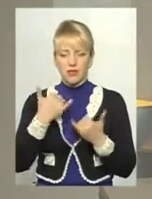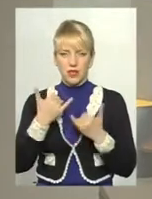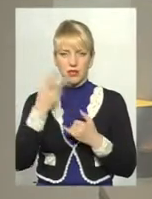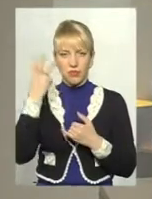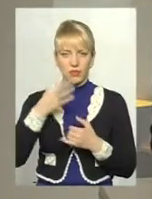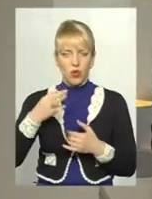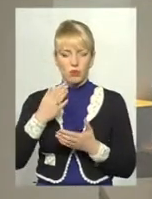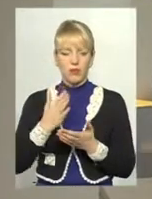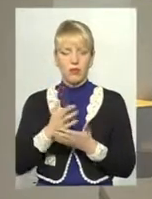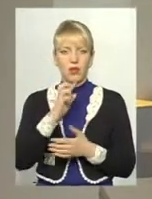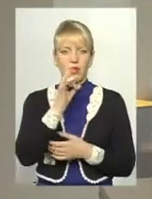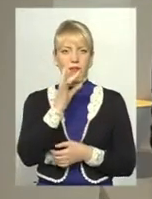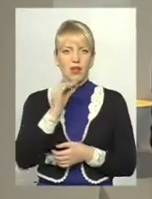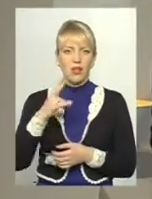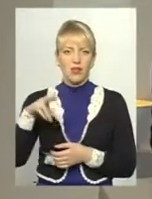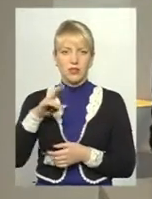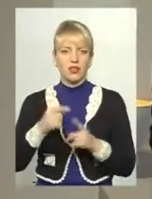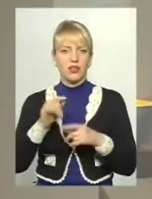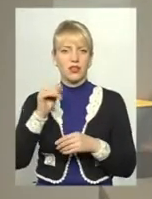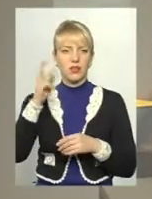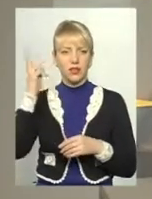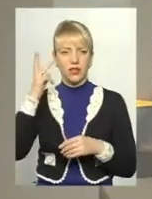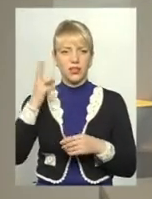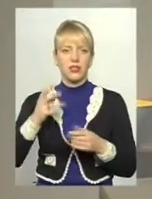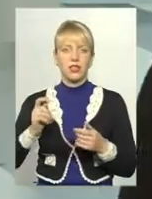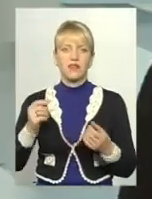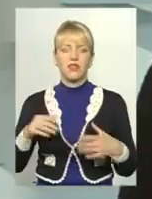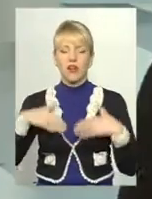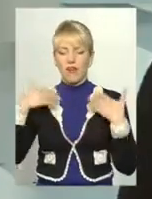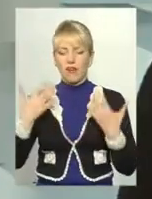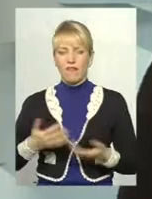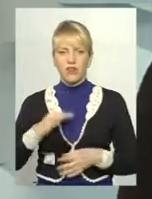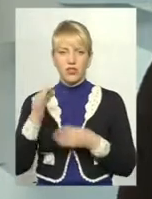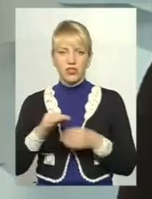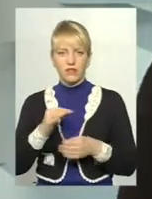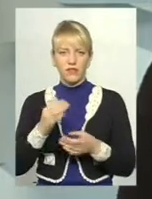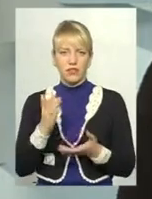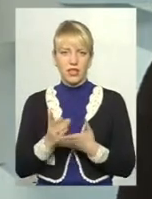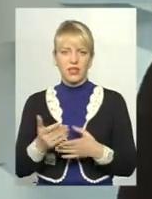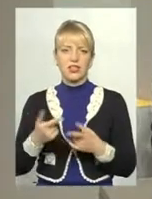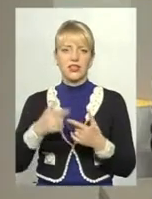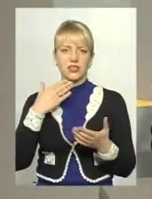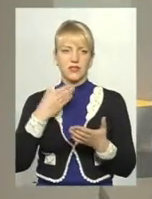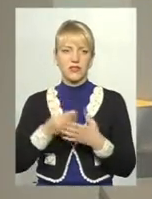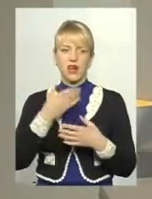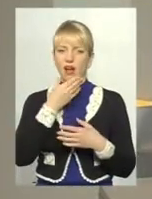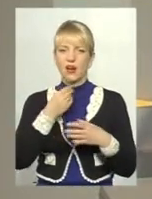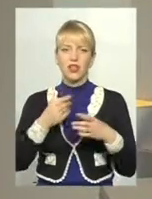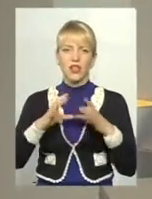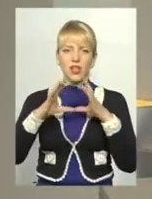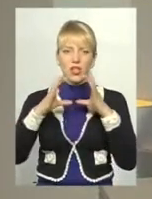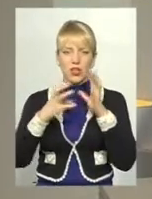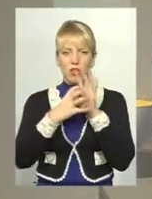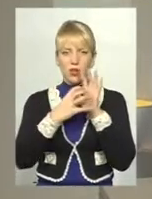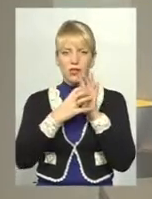вже люди проголосували, Хмельниччина, вбралися в вишиванку, про це вже всі знають, так, дуже така гарна новина. Скажіть,